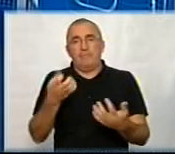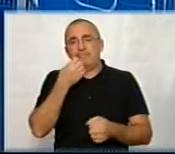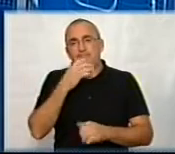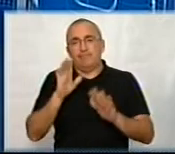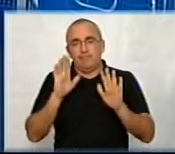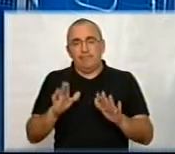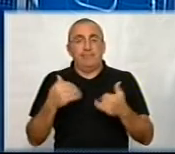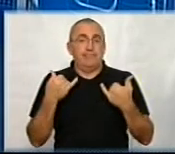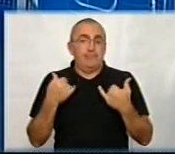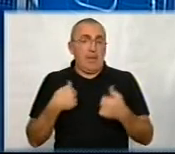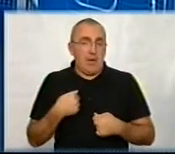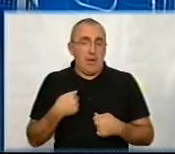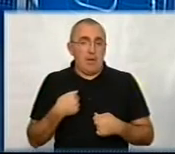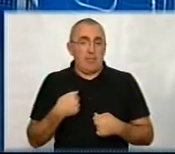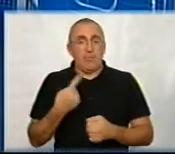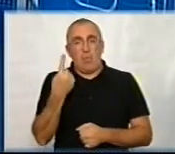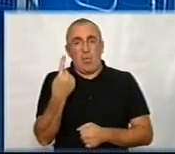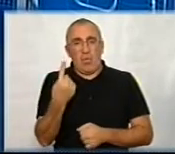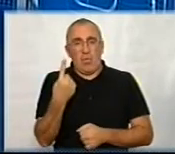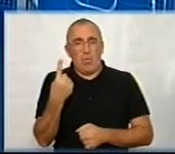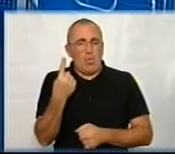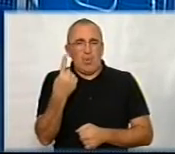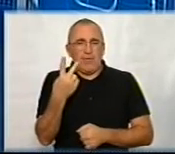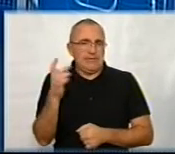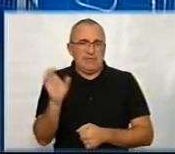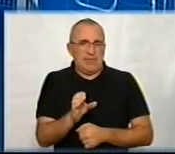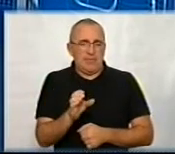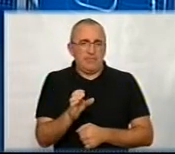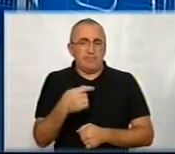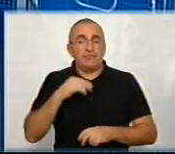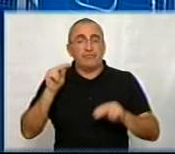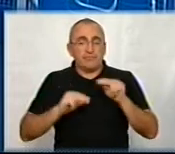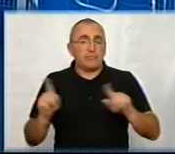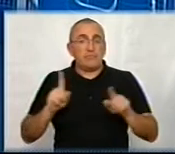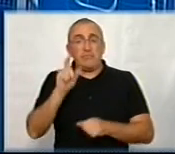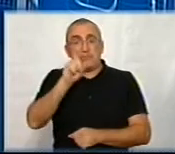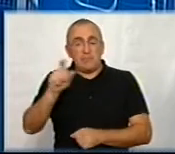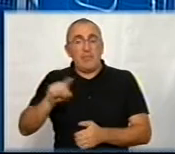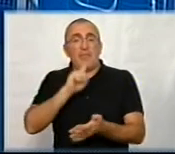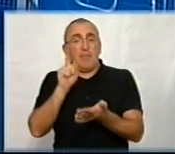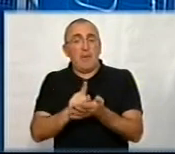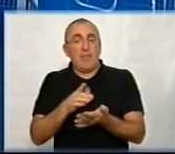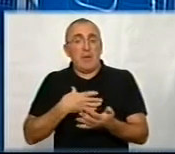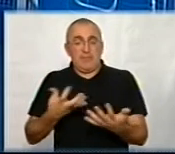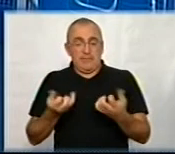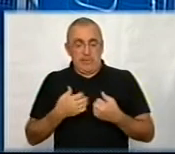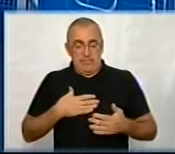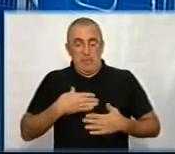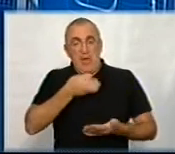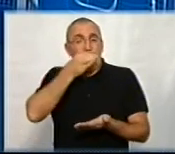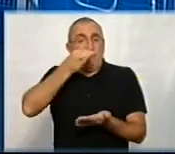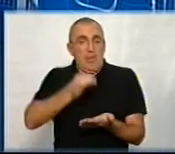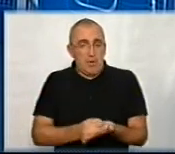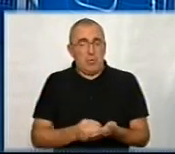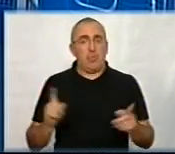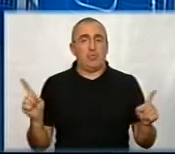Я просто, дві секунди буквально. Я вважаю, що громадяни мають взяти на себе відповідальність,